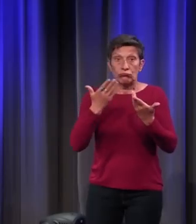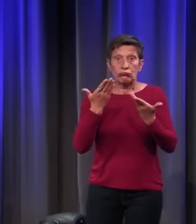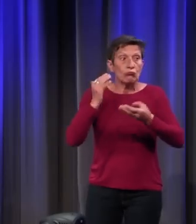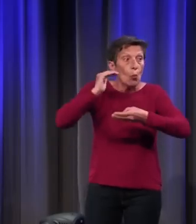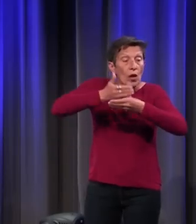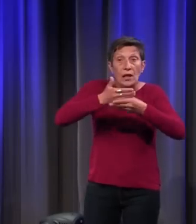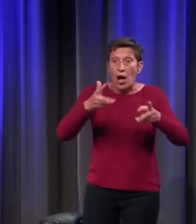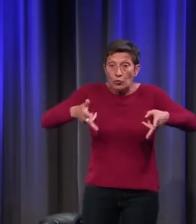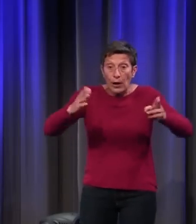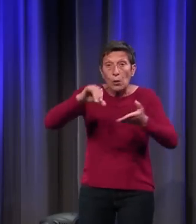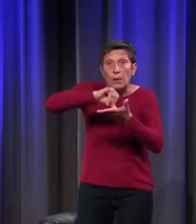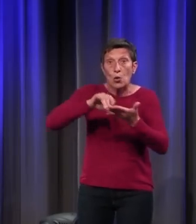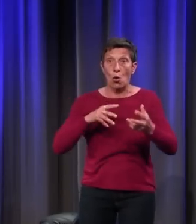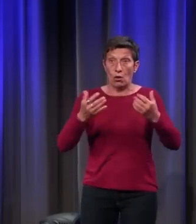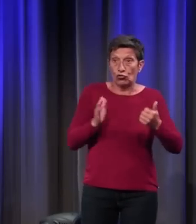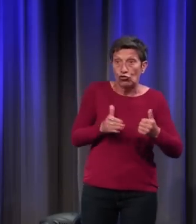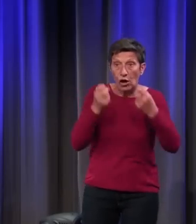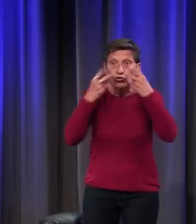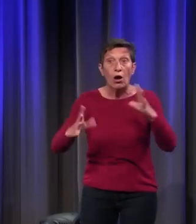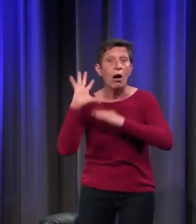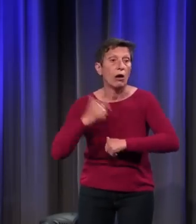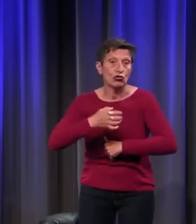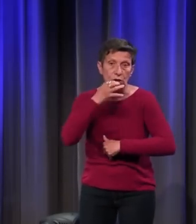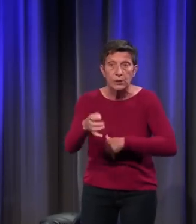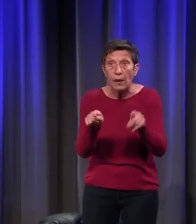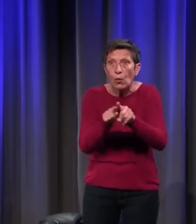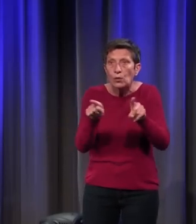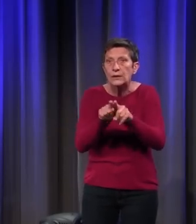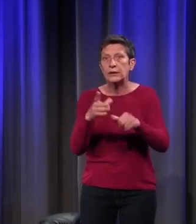central, le tient et le chat, comme je viens de le dire, mais il y a aussi